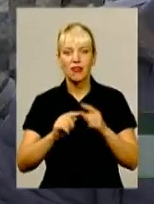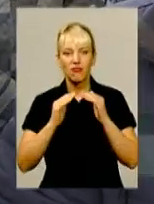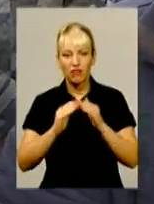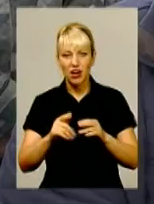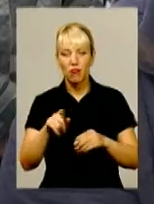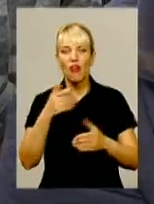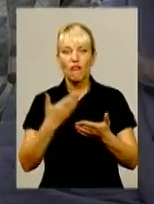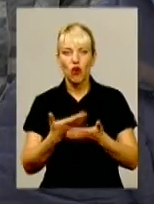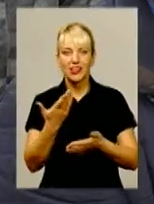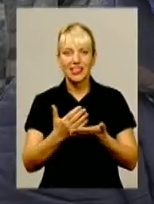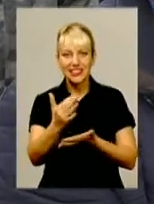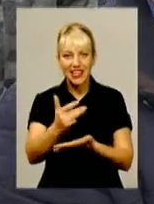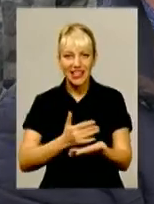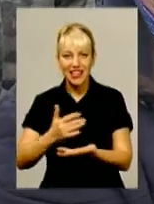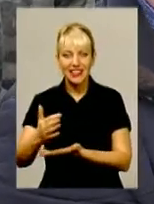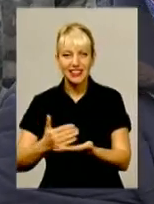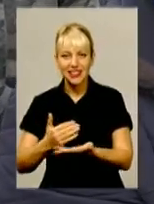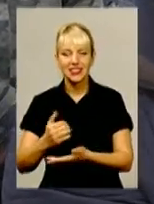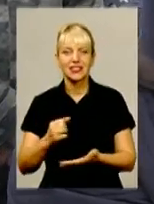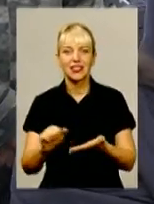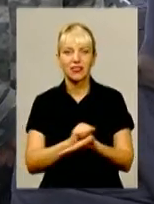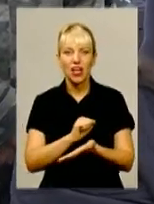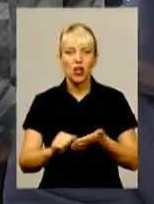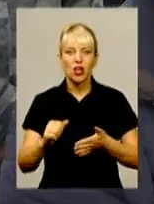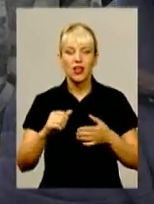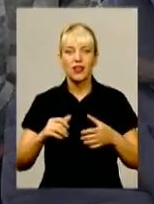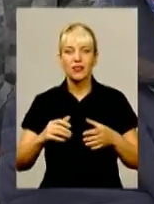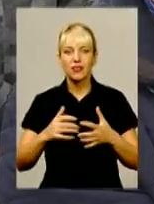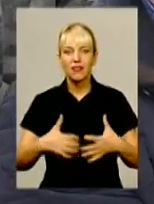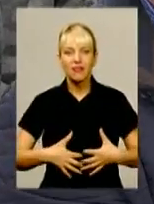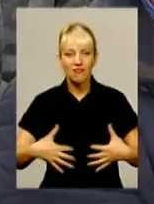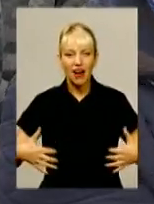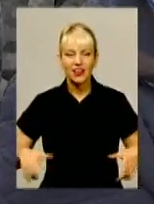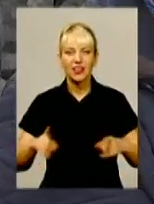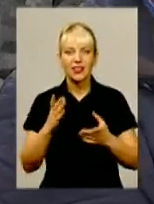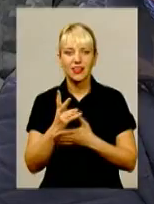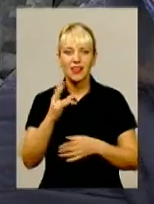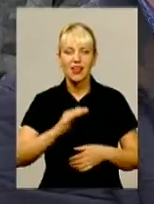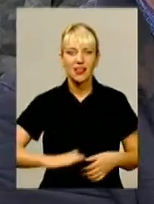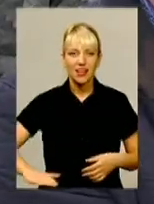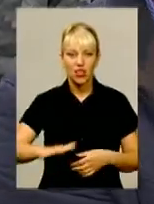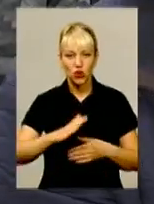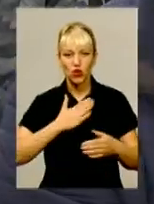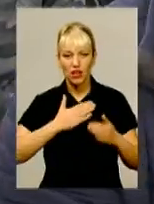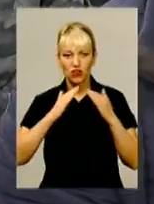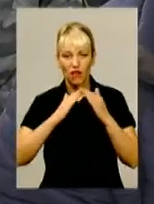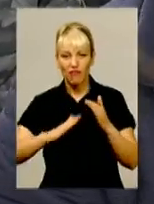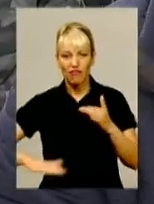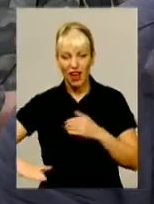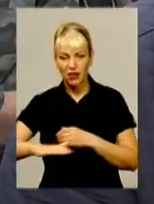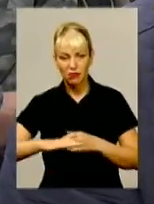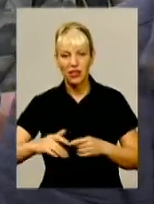тварин, які знаходяться на території ферми. Ось ці всі тварини там є, які належать